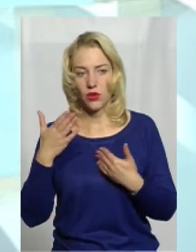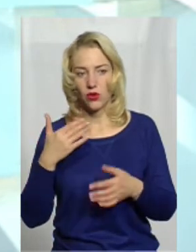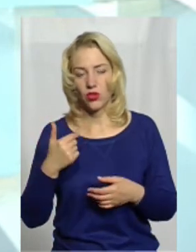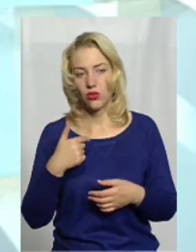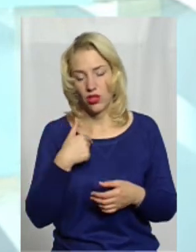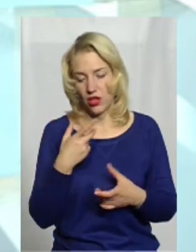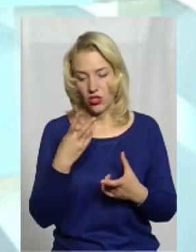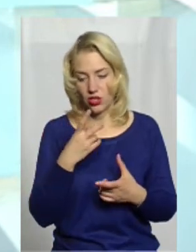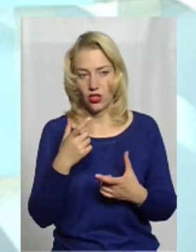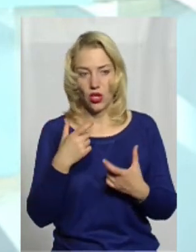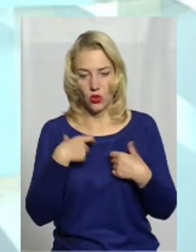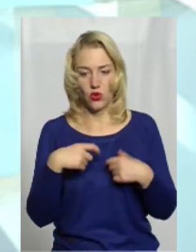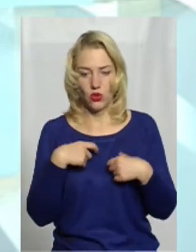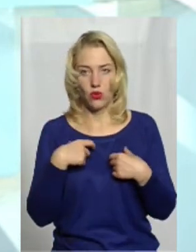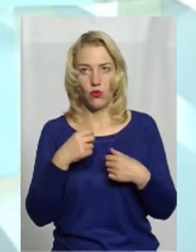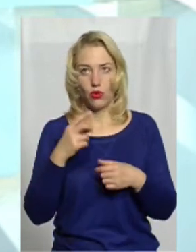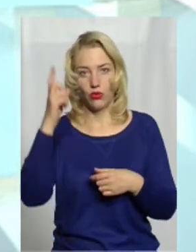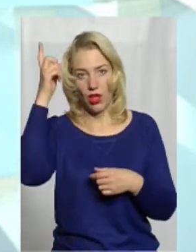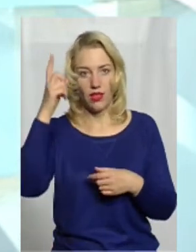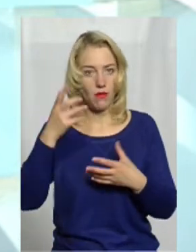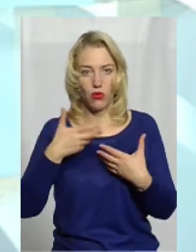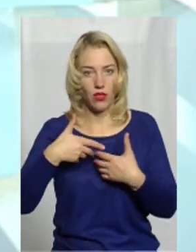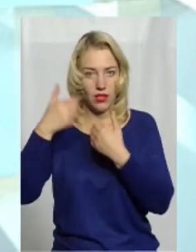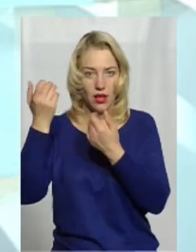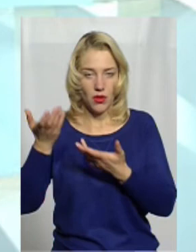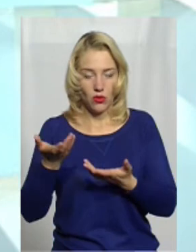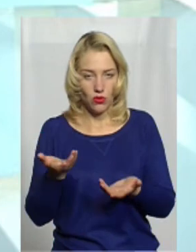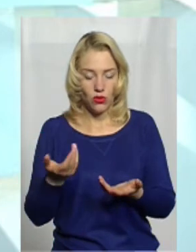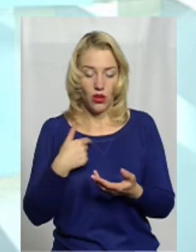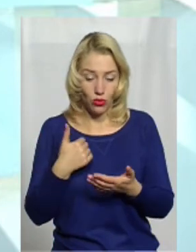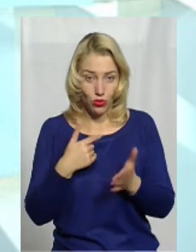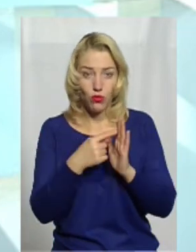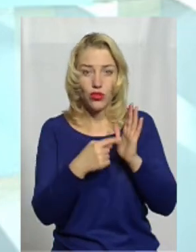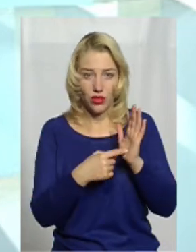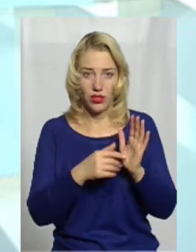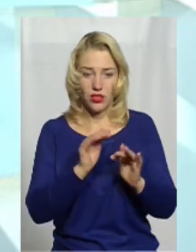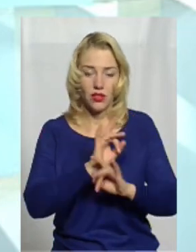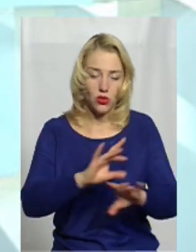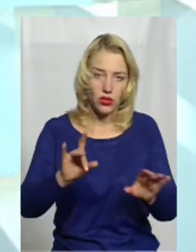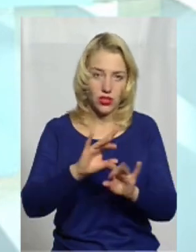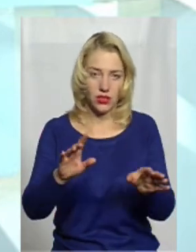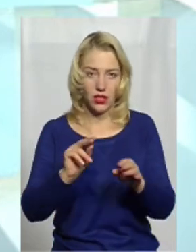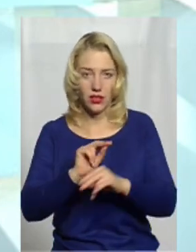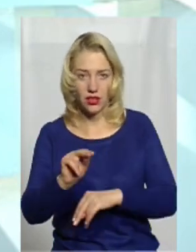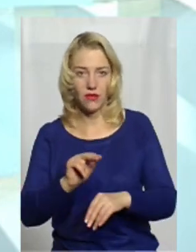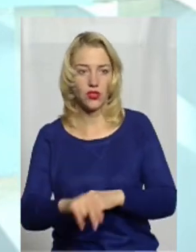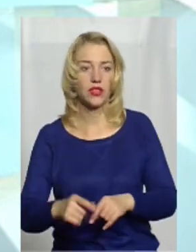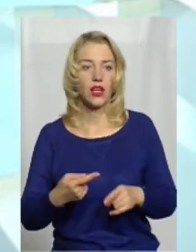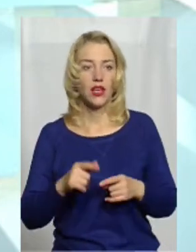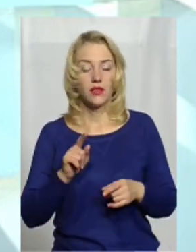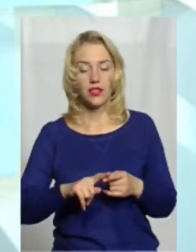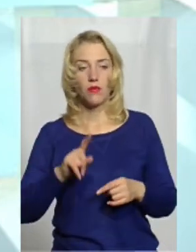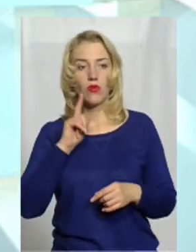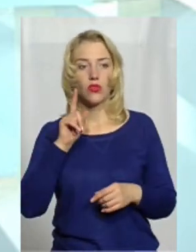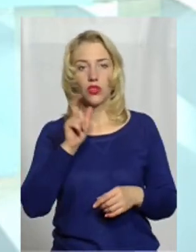собою на той світ не заберу, я хочу поділитися, я хочу дати цьому молодому поколінню. І ви знаєте, у цих молодих